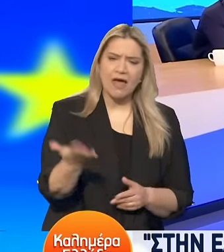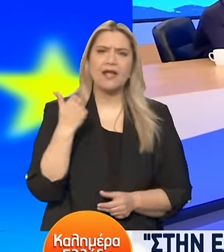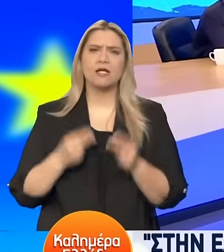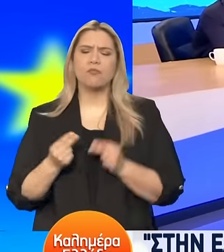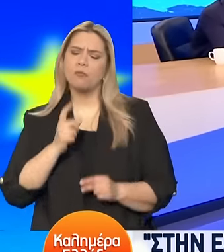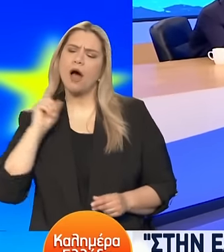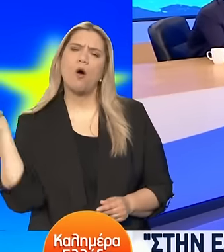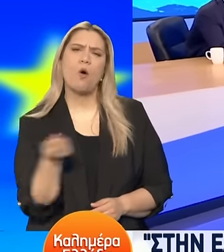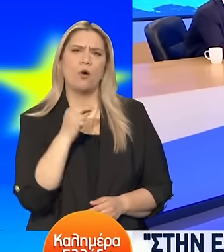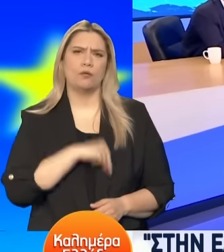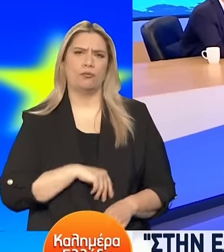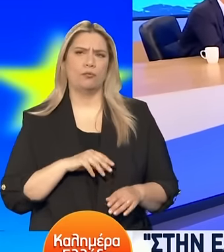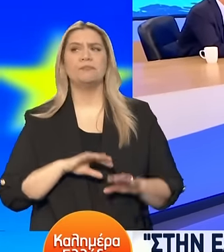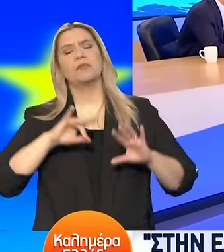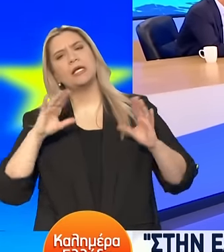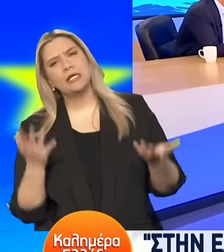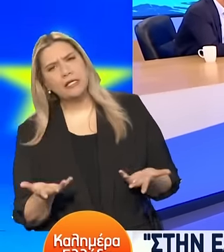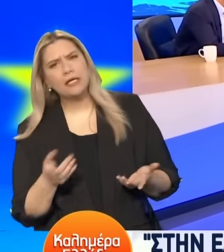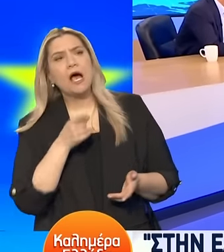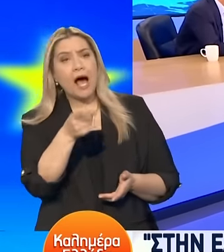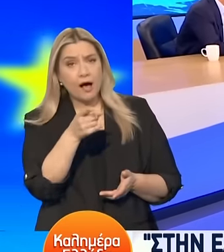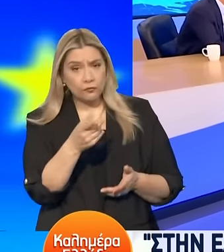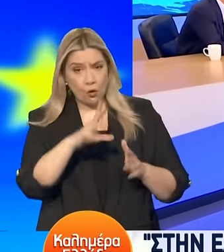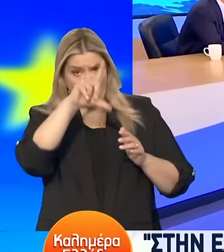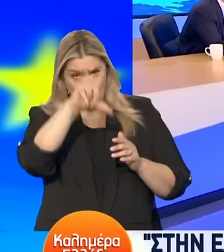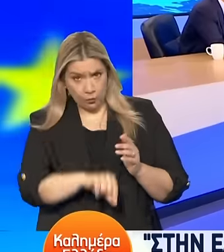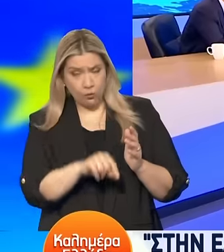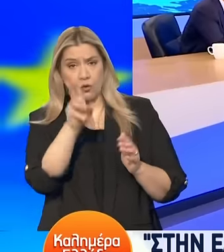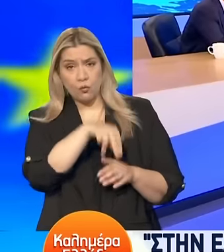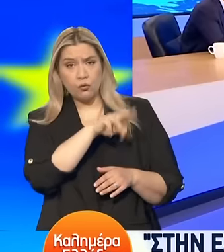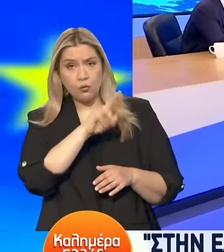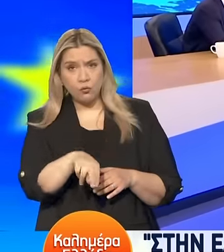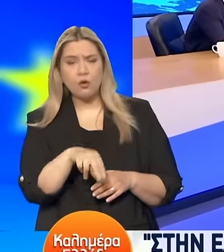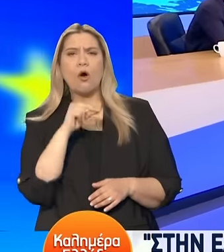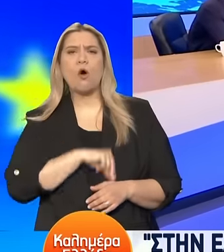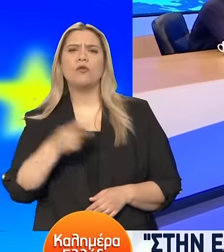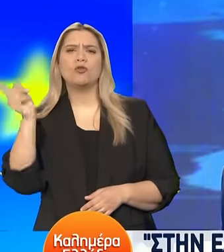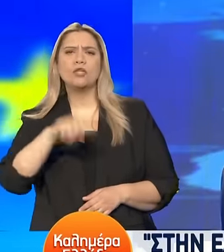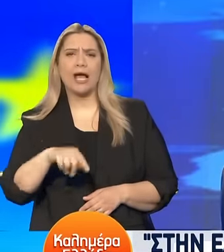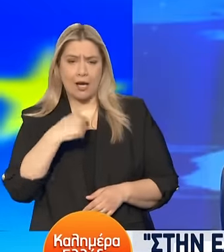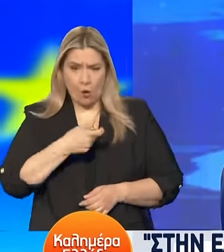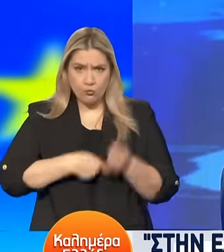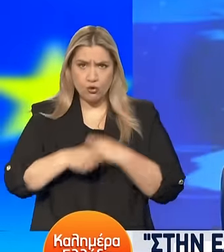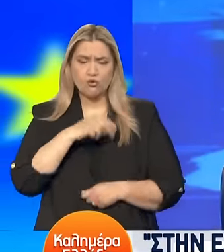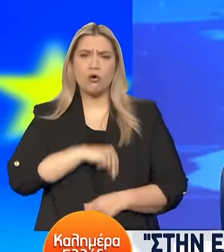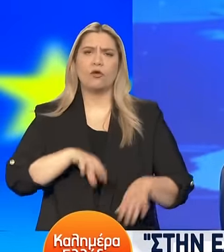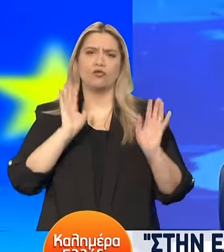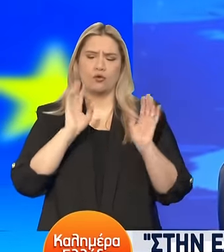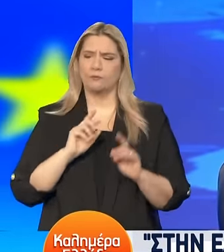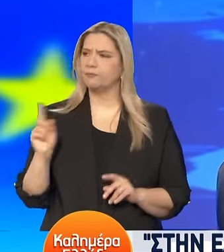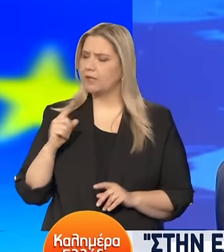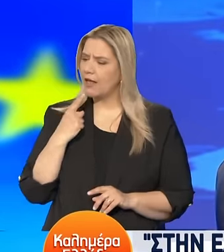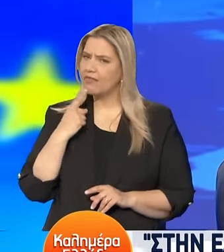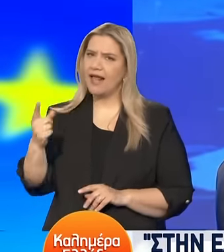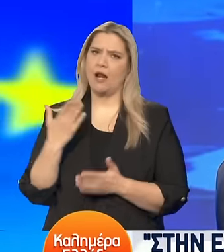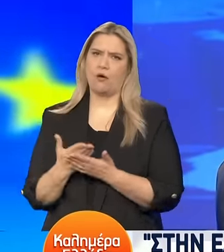θα μπορέσει να περάσει στην κατανάλωση. Αυτό είναι αδυναμία ελέγχου όμως. Δεν είναι αυτό το βασικό μας επιχείρημα. Η